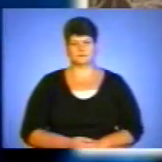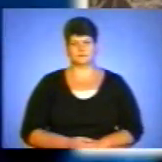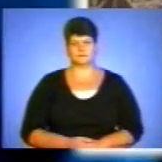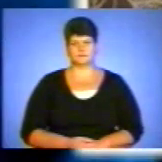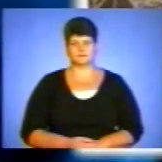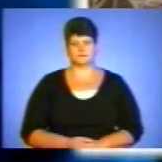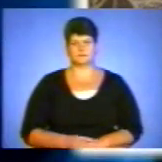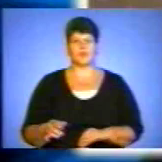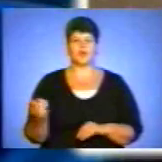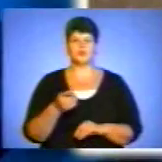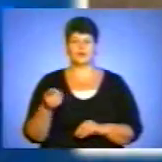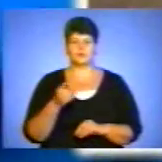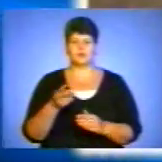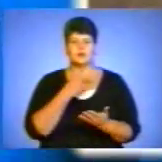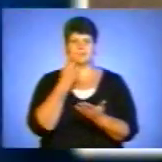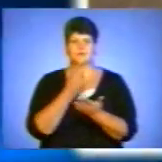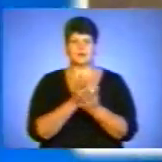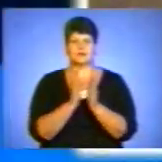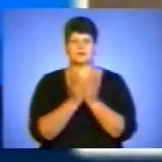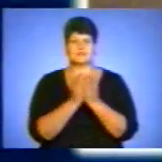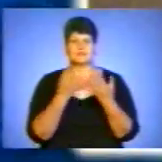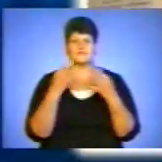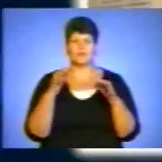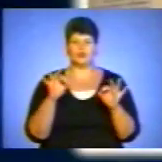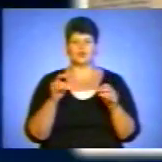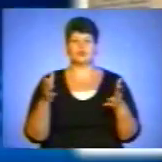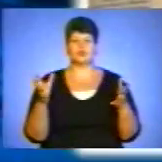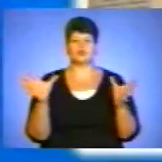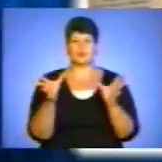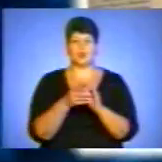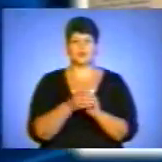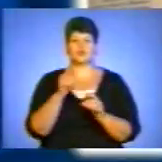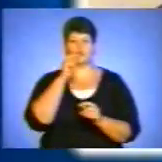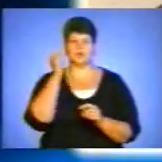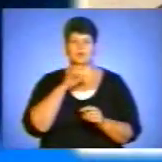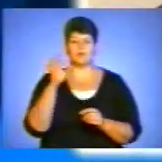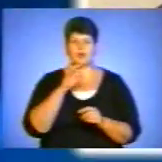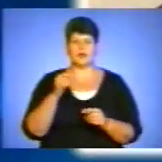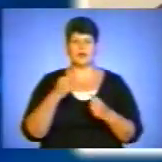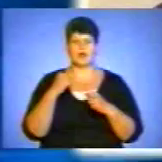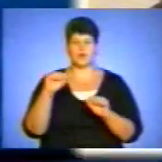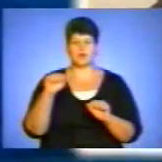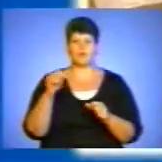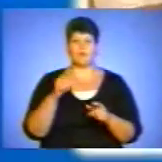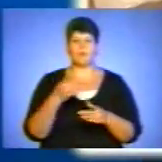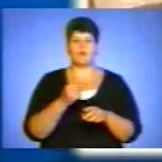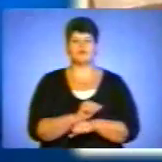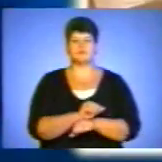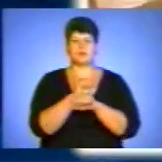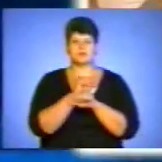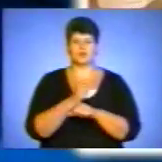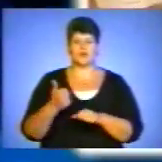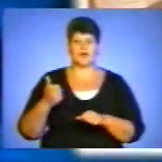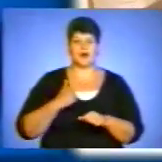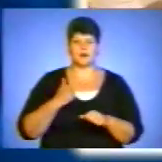У Тернополі репрезентували книжку «За свободу і соборність України» про героїв повстанської армії, а також електронний каталог